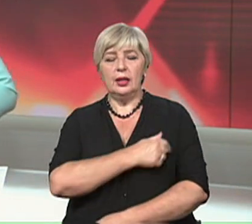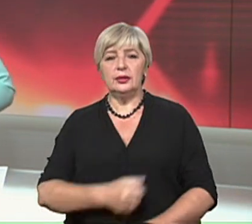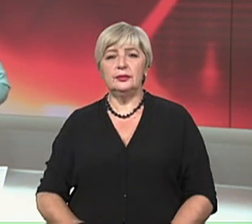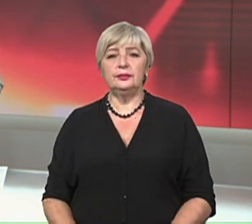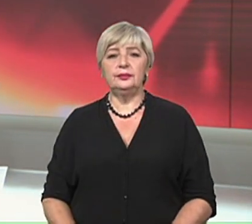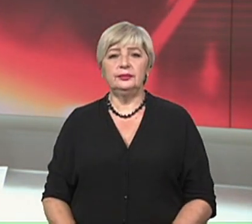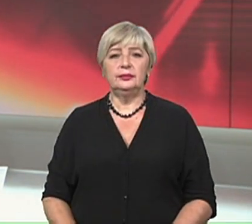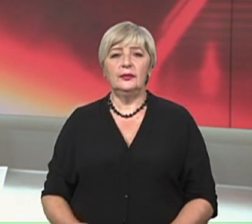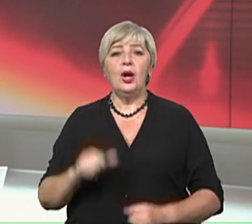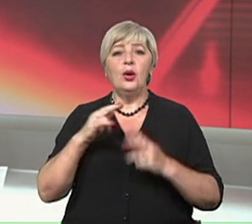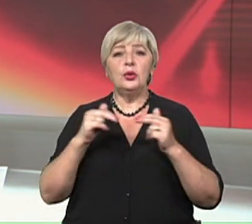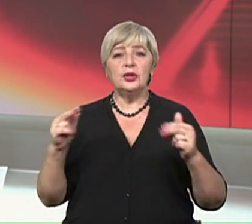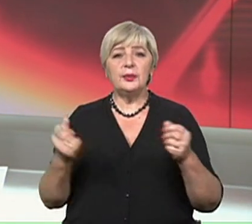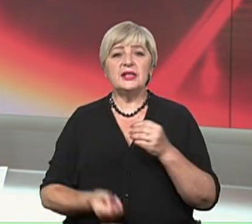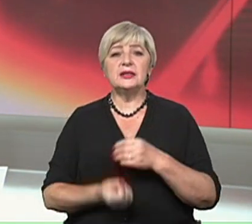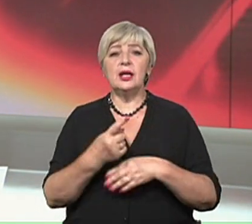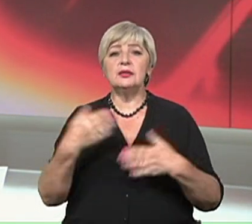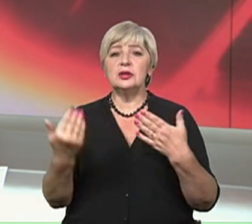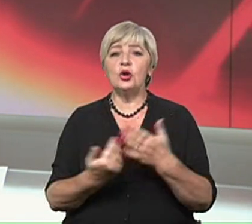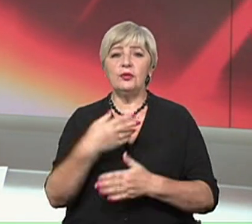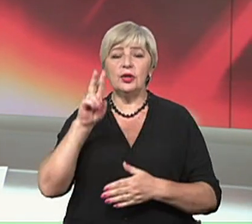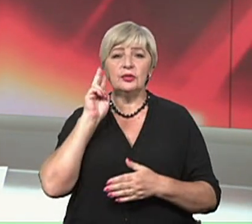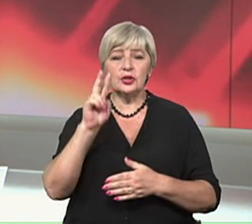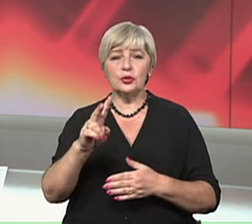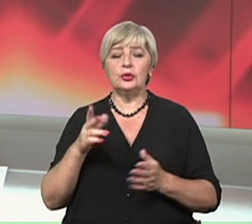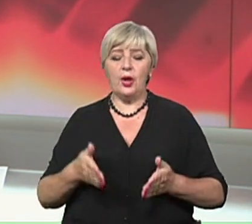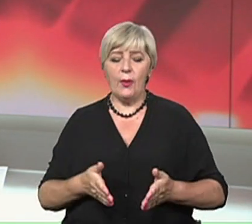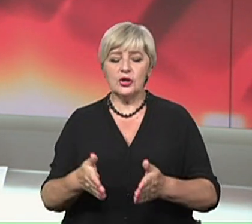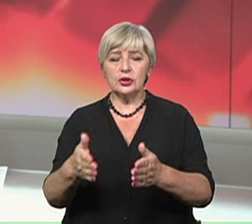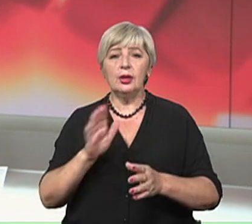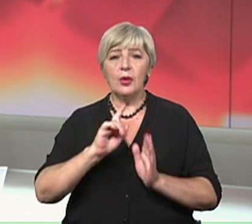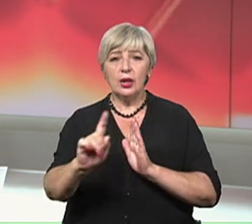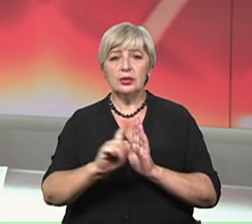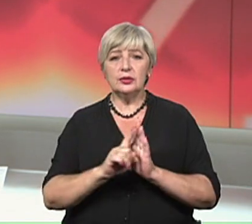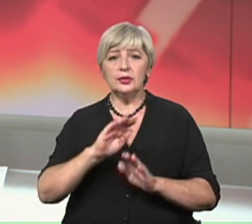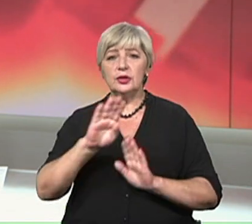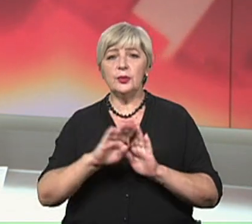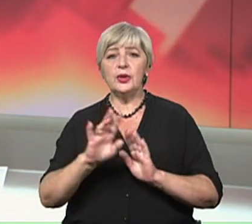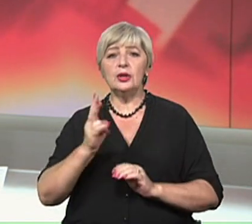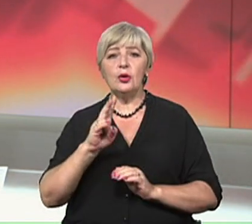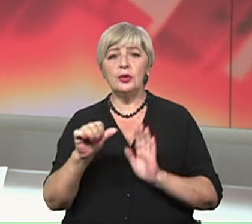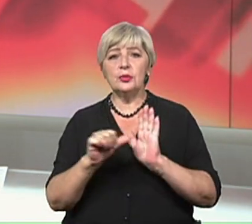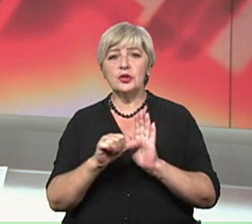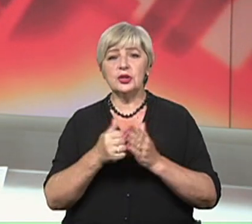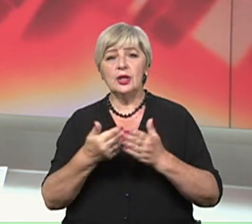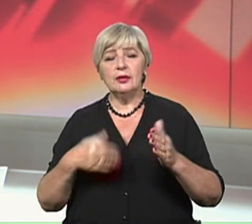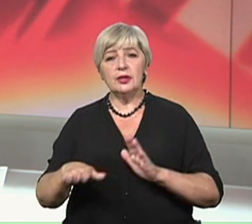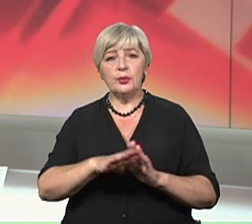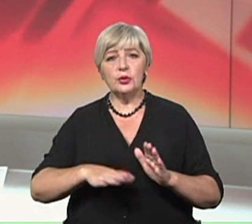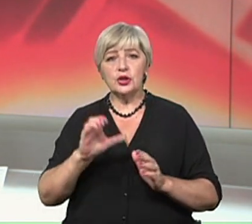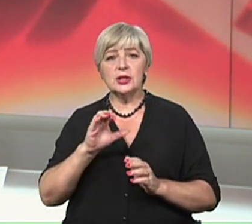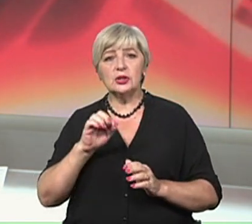У Дніпрі з'явиться новий тролейбусний маршрут. Він курсуватиме під номером 6 від площі Соборної